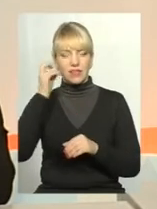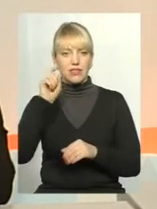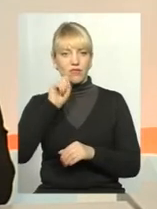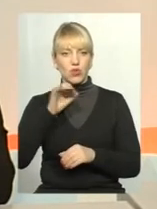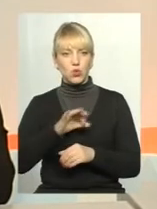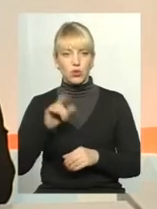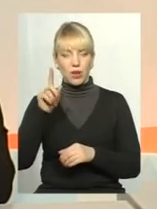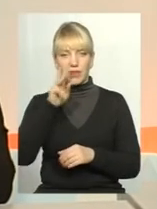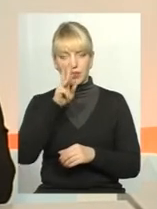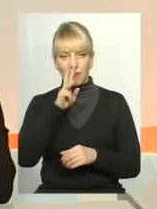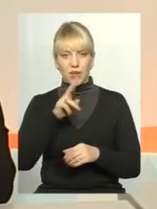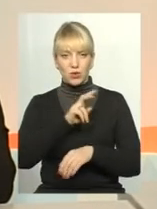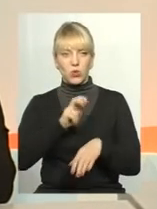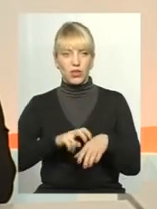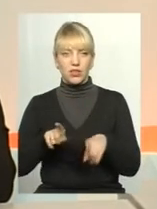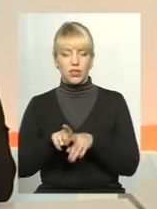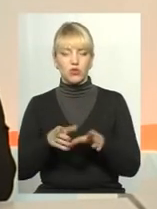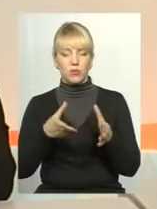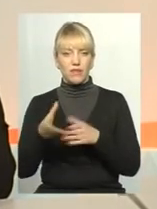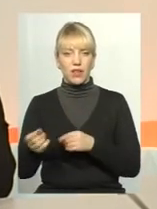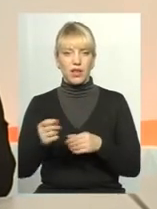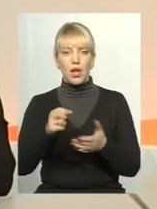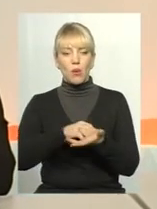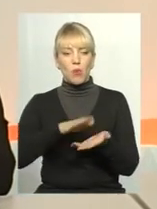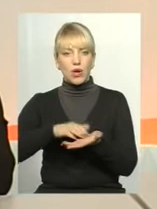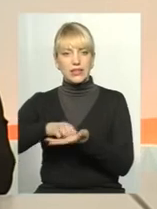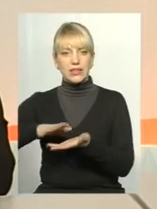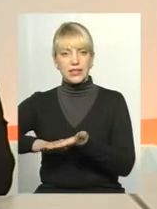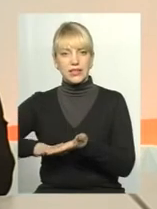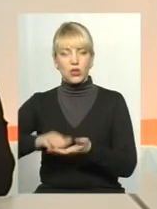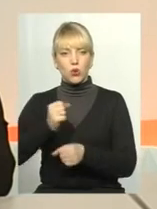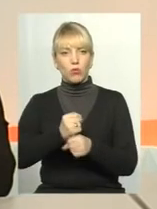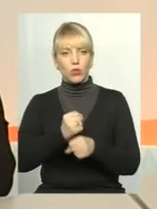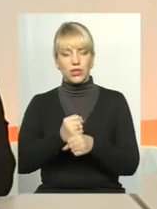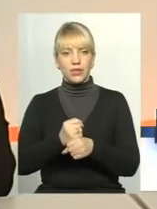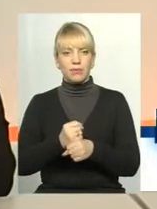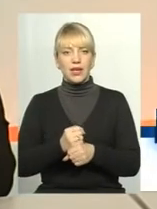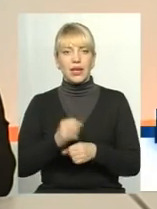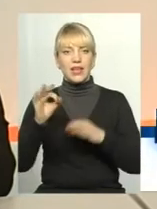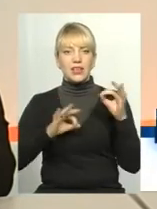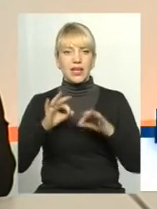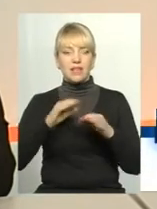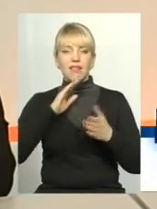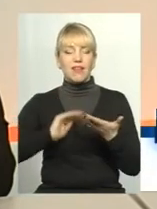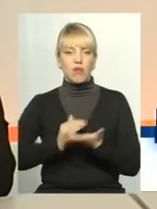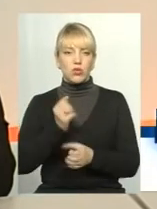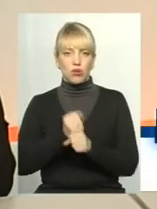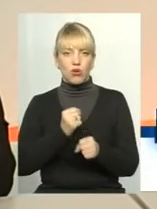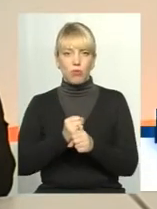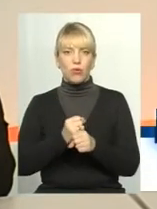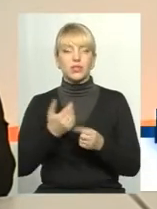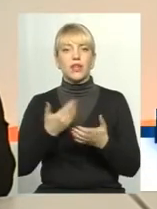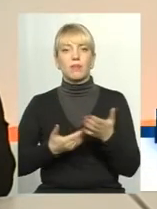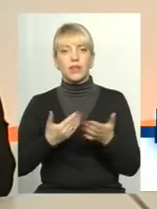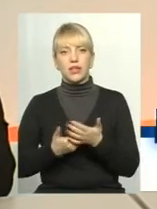Там на зарплату лікаря також впливали певні показники роботи, індикатори якості роботи, як, до